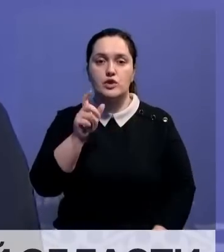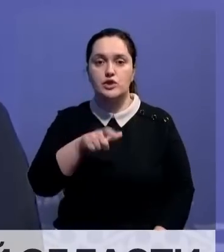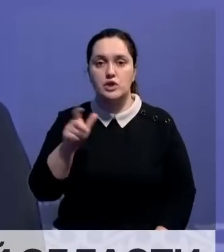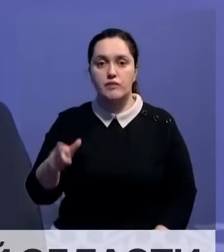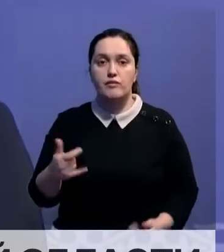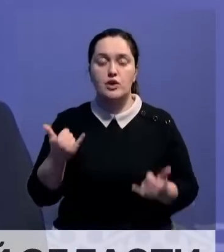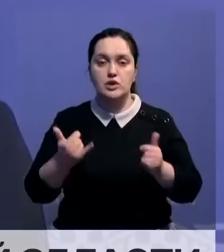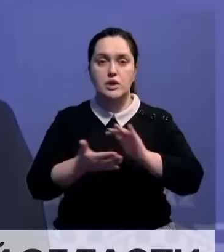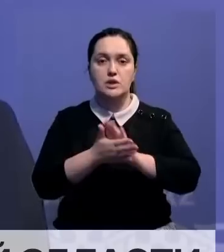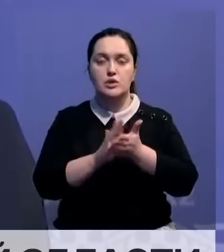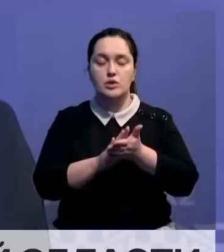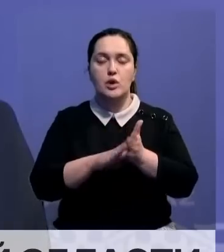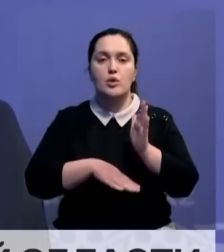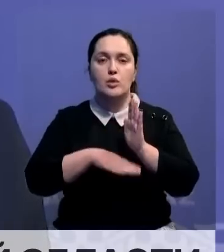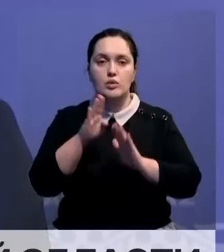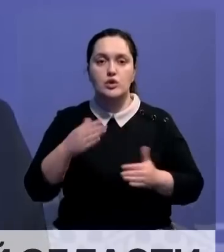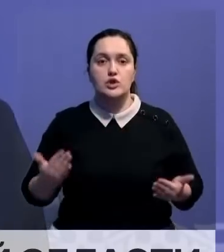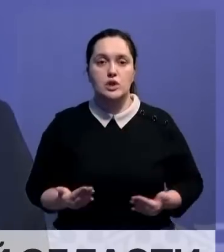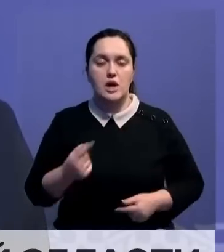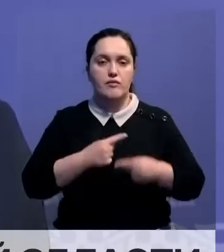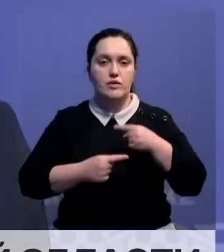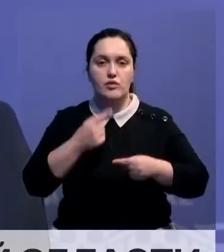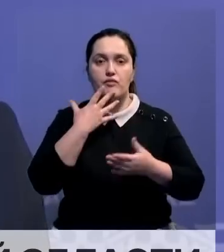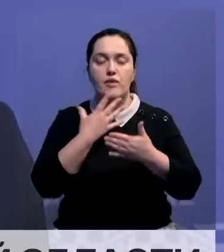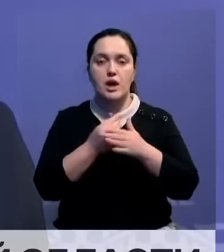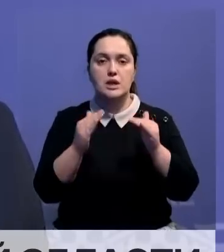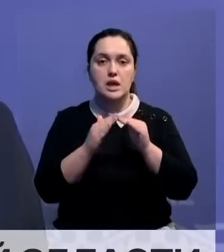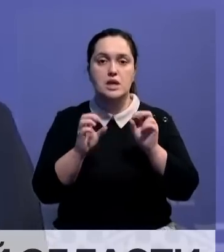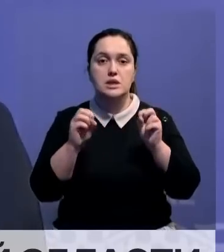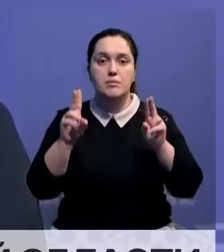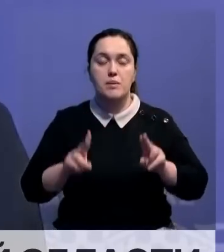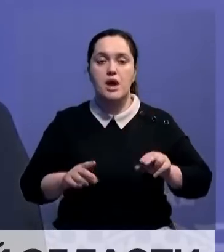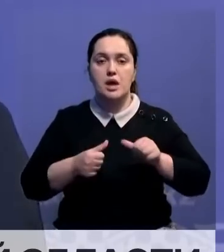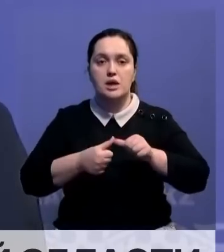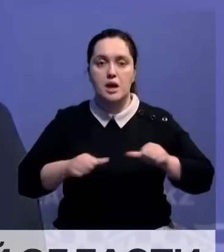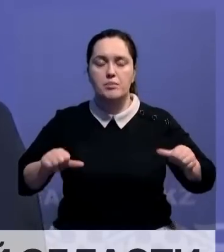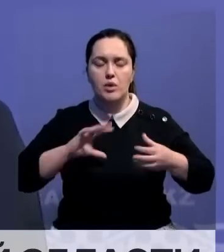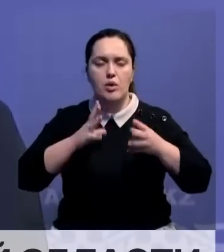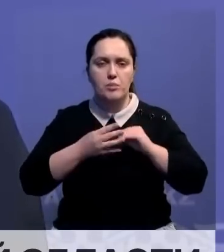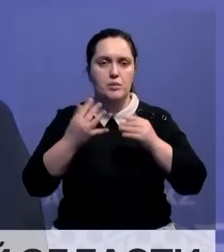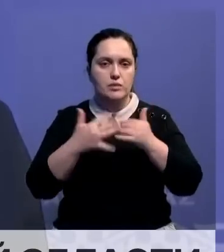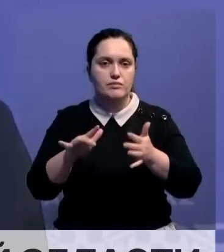Сейчас ситуация стабилизировалась и жители вернулись в свои дома. Специальная комиссия определяет объем ущерба.